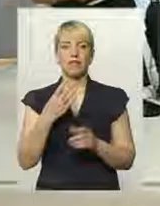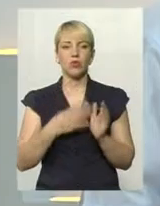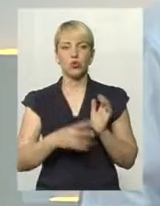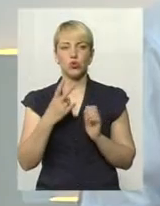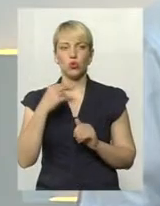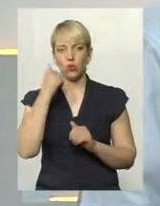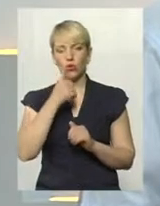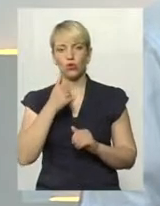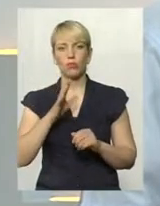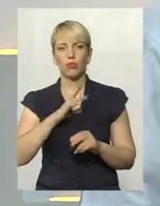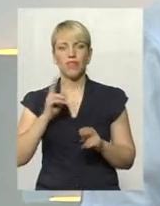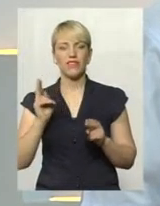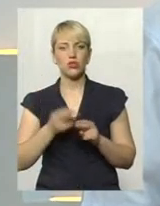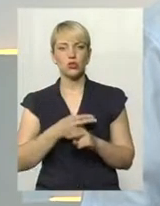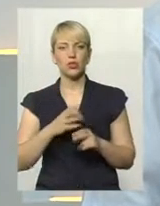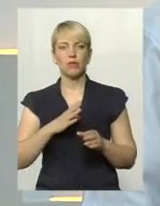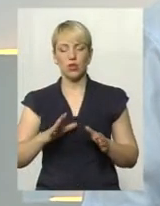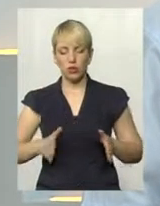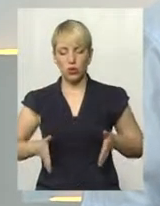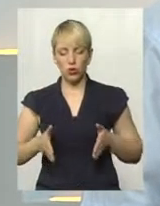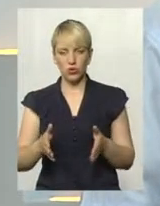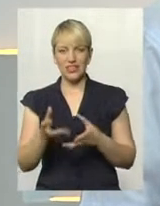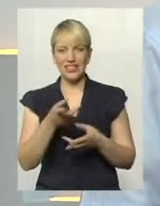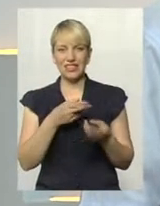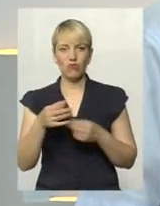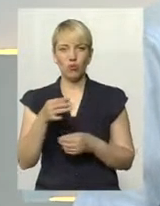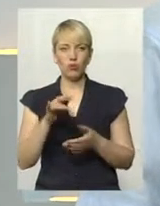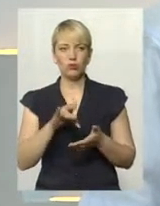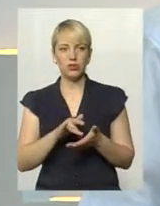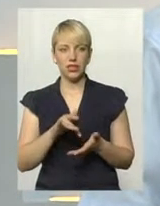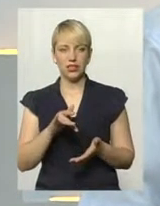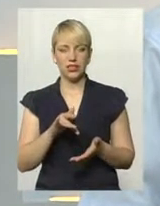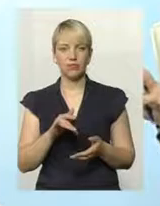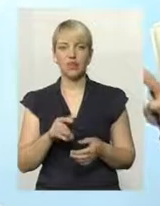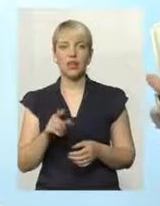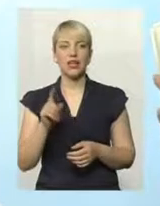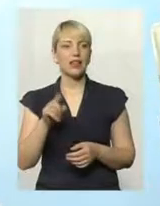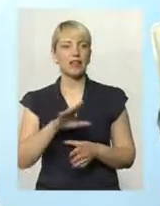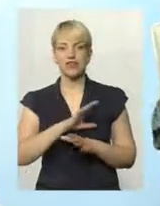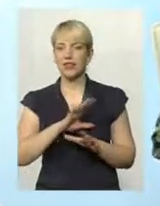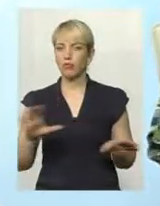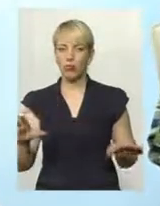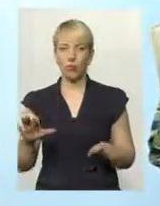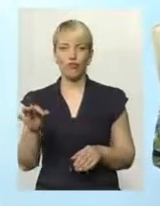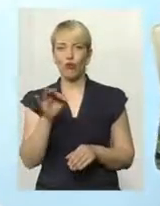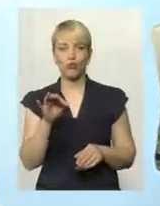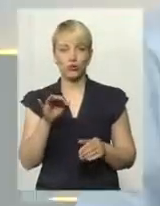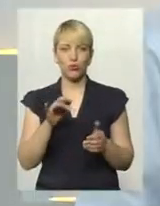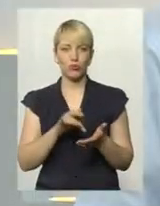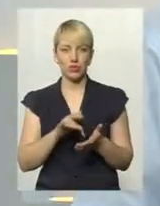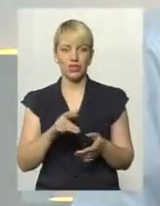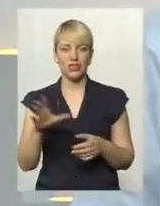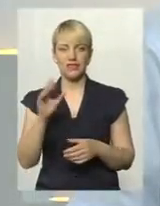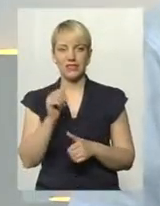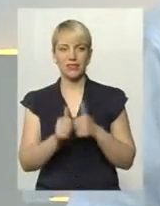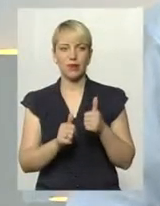доріжка синтетична в обласному центрі. Тобто не було навіть тут? Не було в обласному центрі. Всі змагання